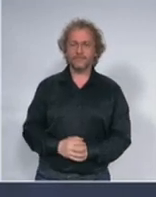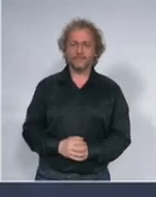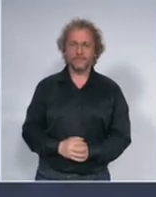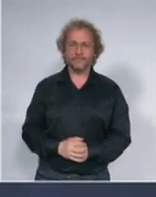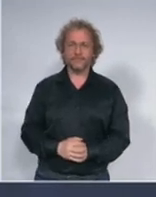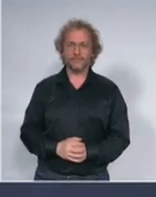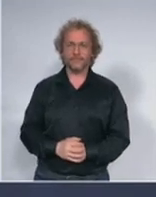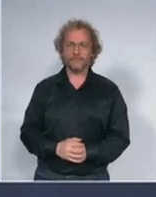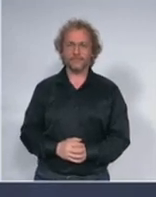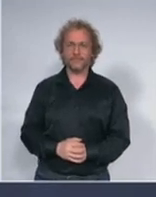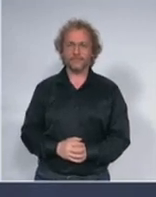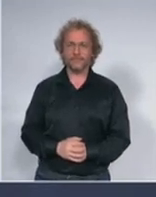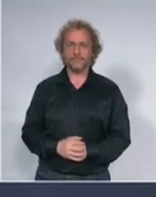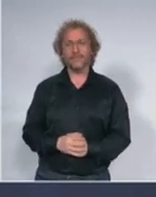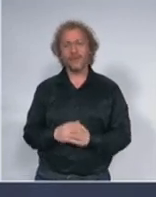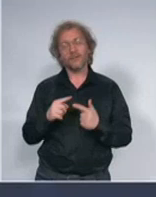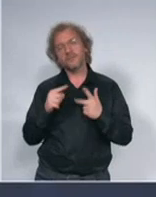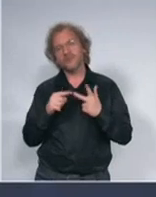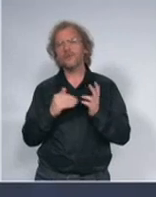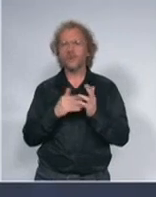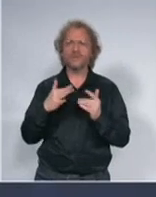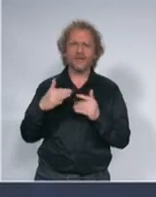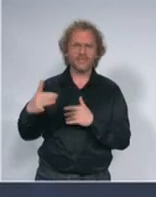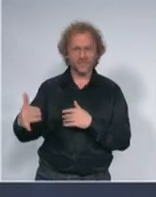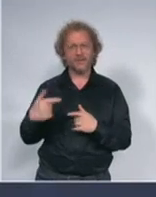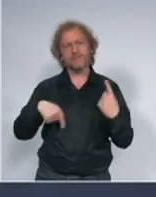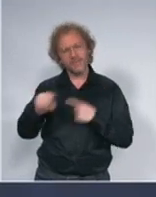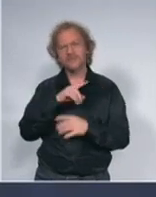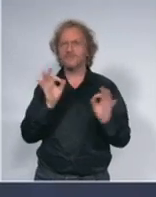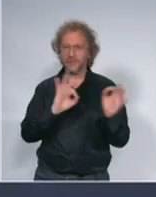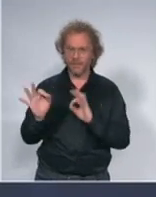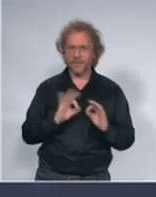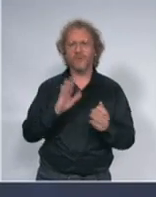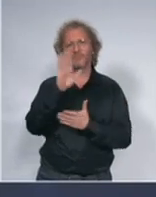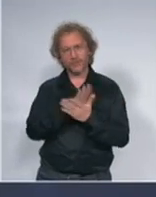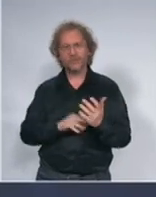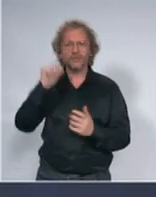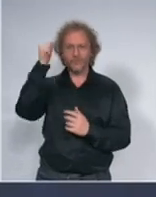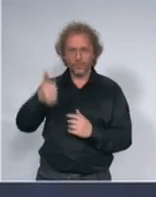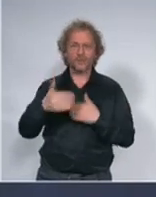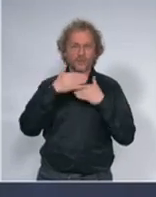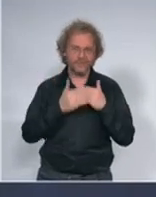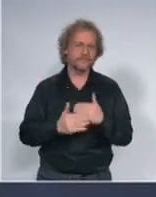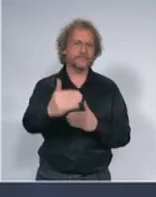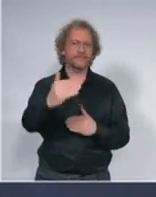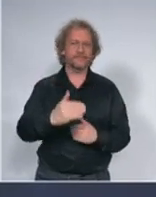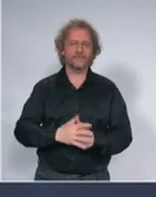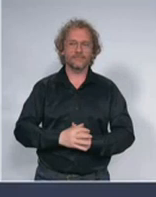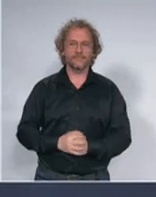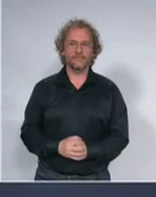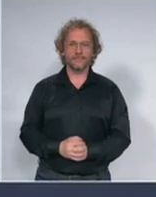smo pripremali ovih dana koje od sutra kreću nažalost